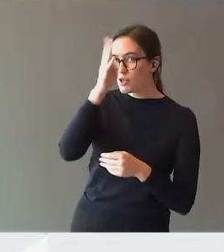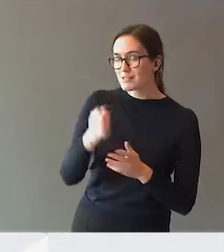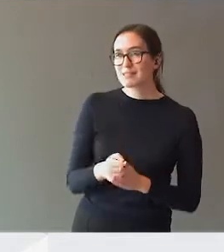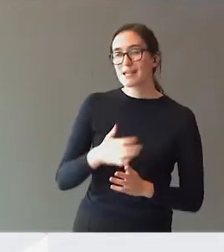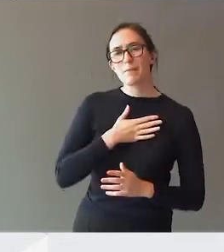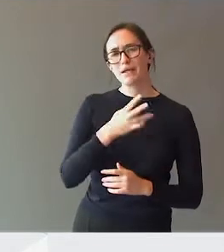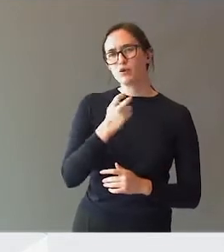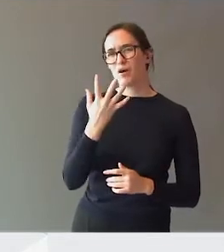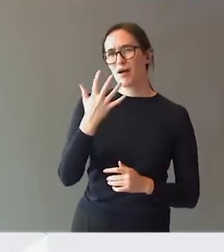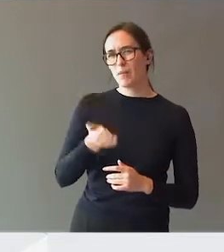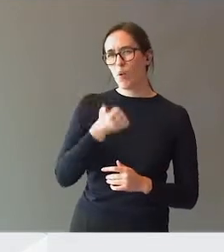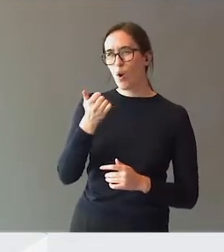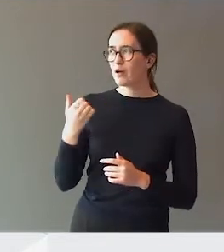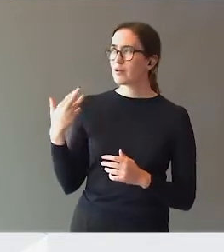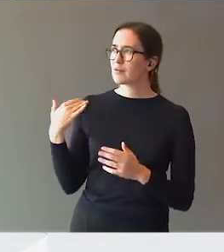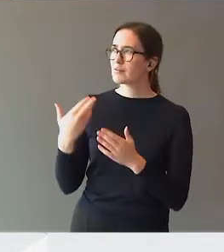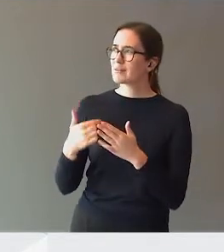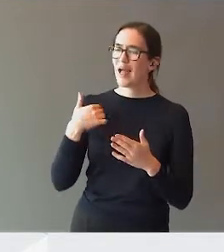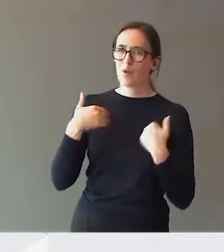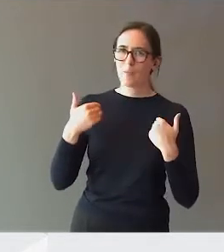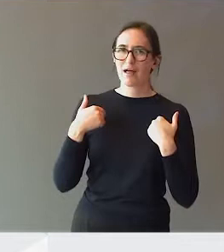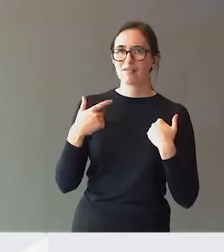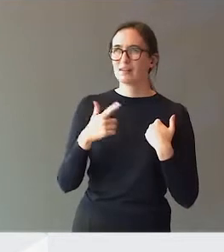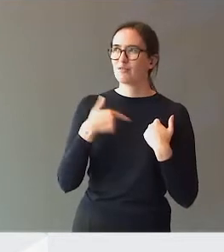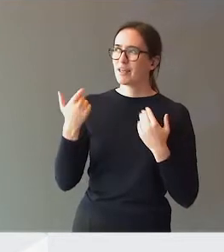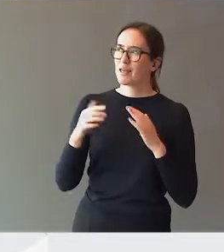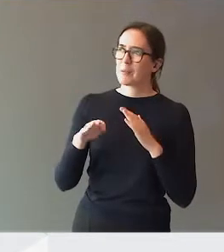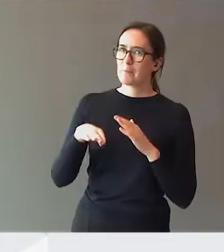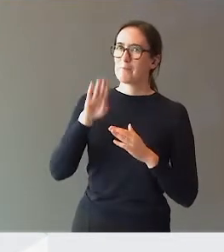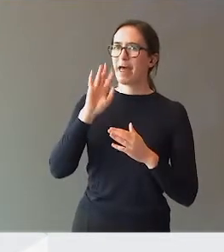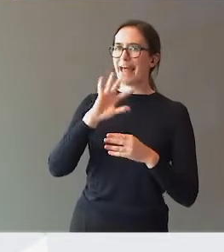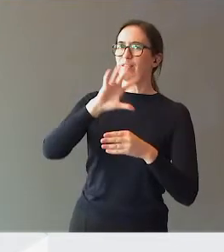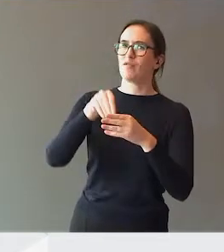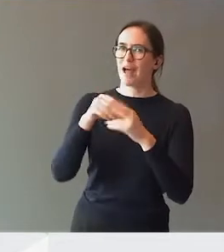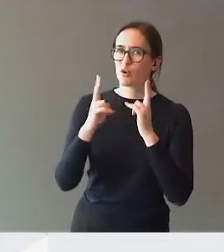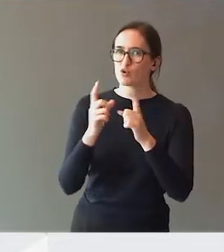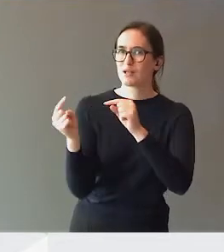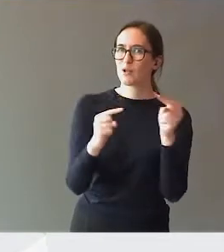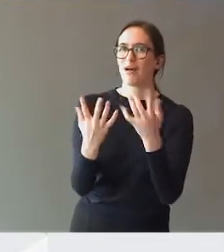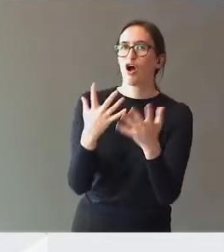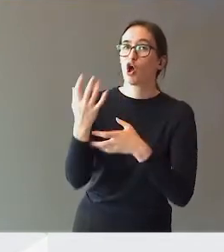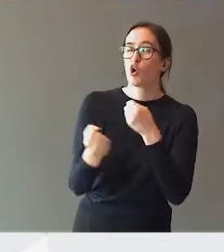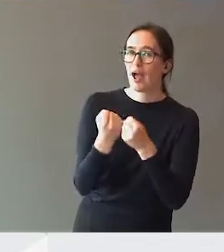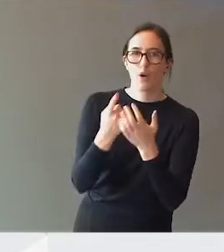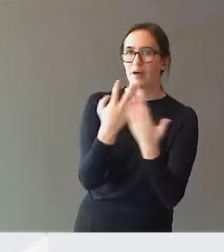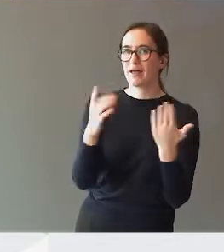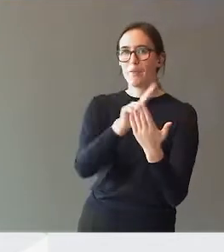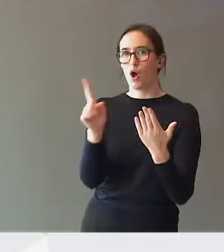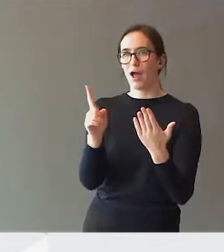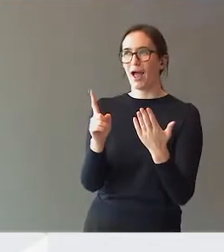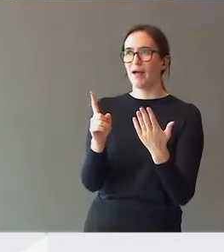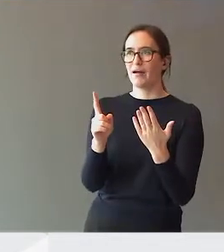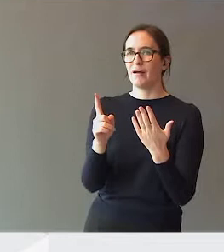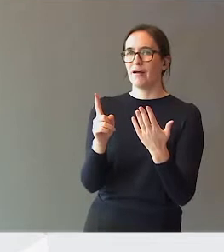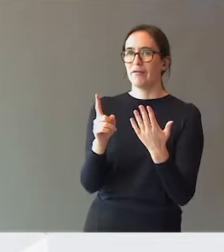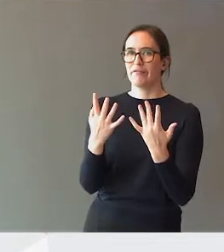opplevd at vi i økende grad har på en måte vært involvert også i diskusjoner om hva vi skal gjøre. Ikke bare vært noen som har vært diskutert hva vi burde